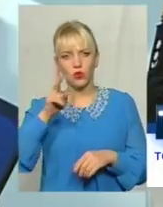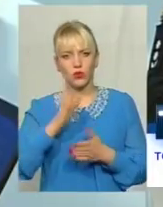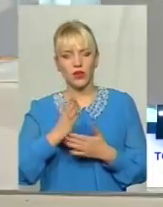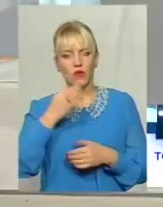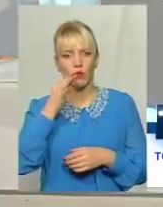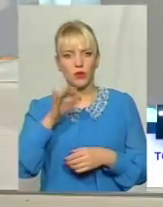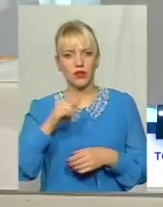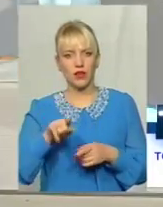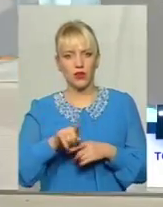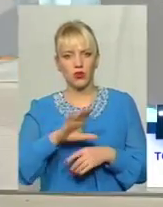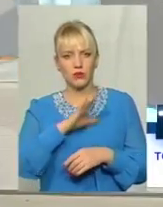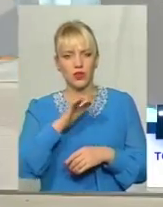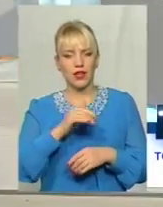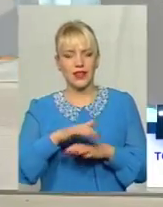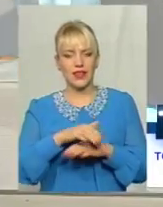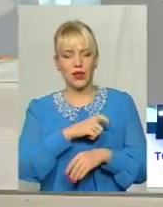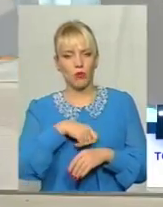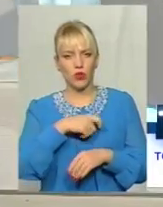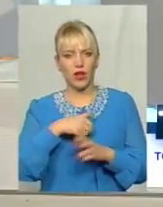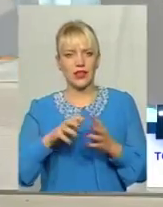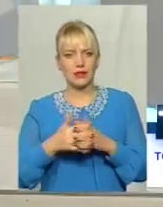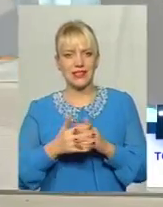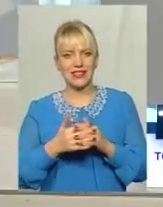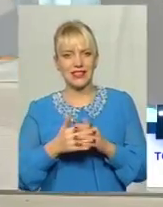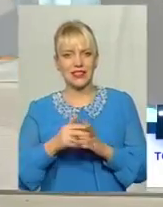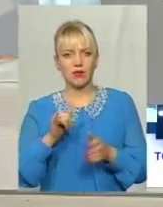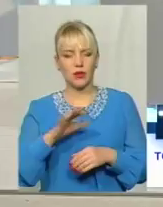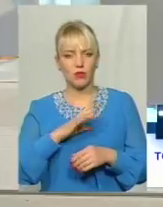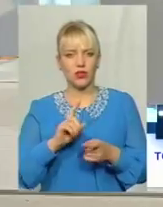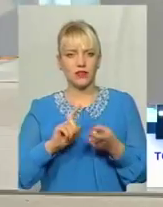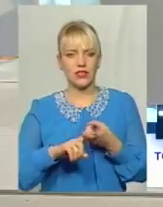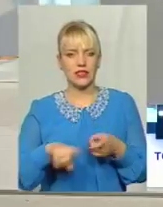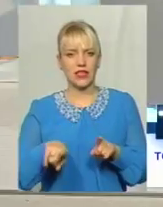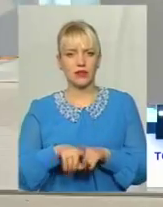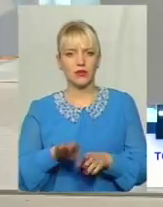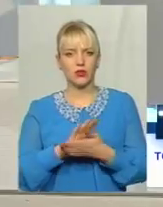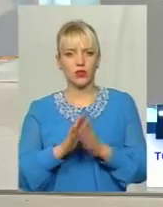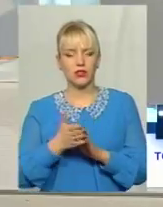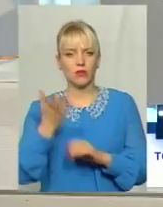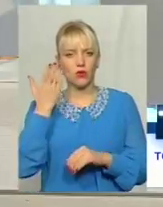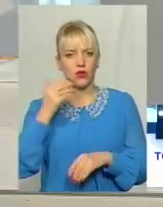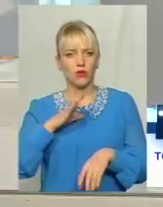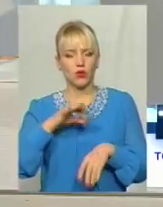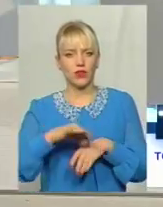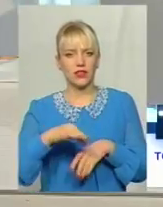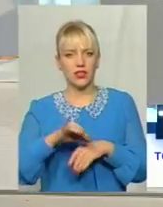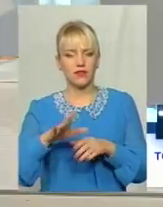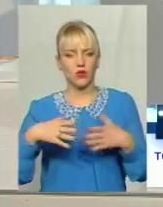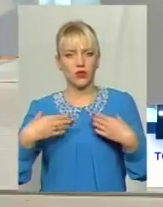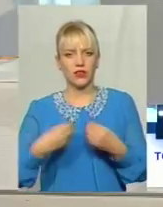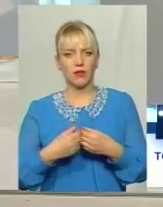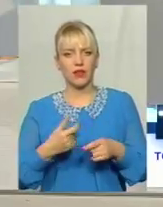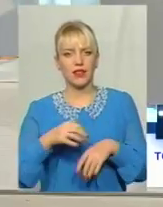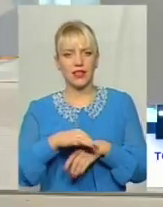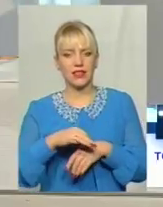часто була депутатом з тим І дуже часто була зв'язана з такими ситуаціями, коли було насильство всіх Насильство